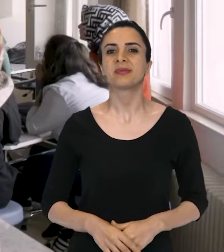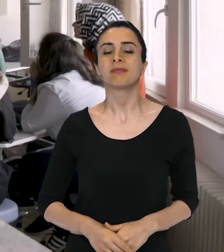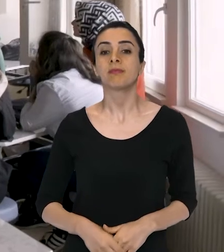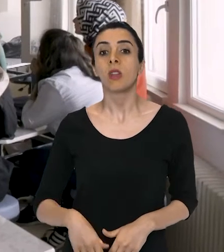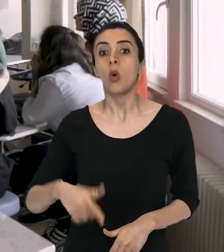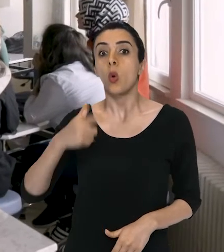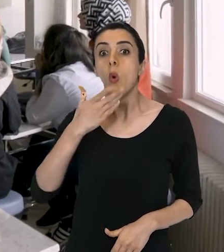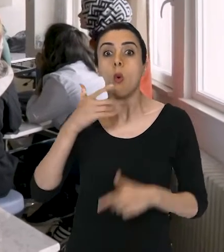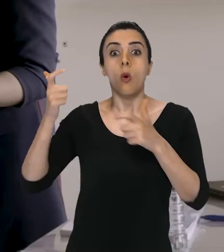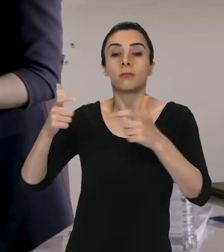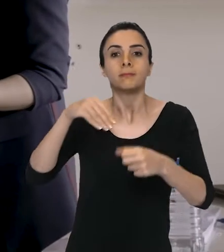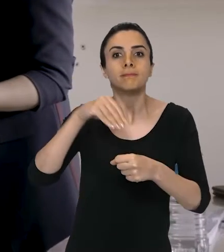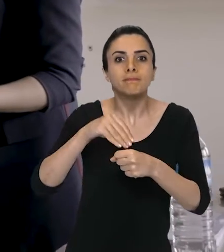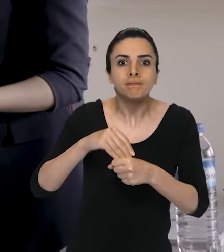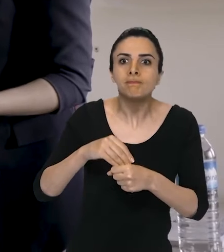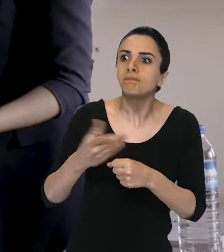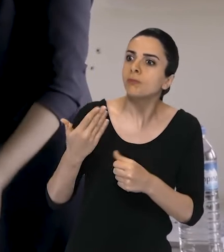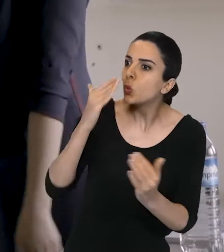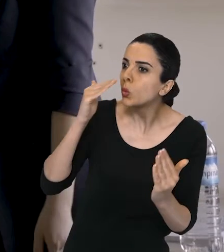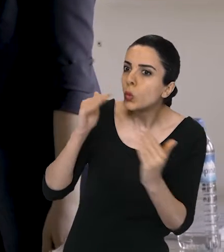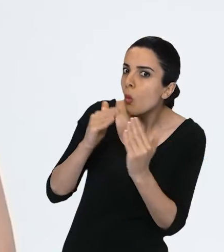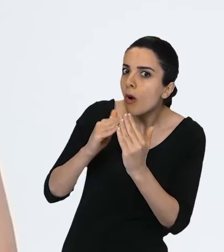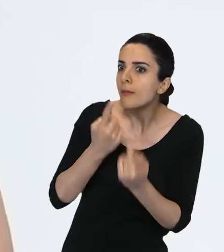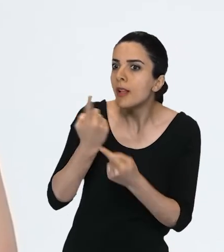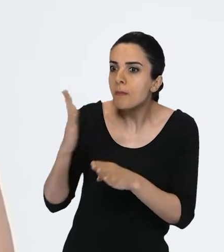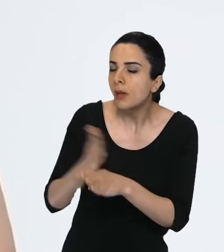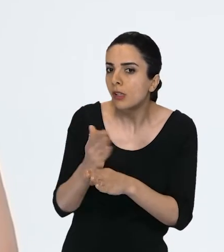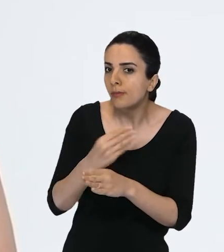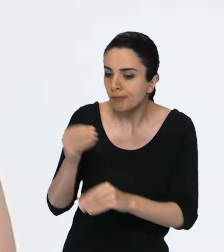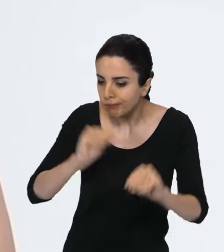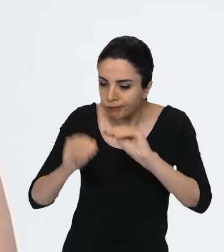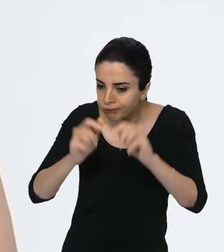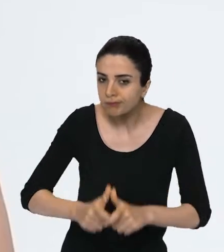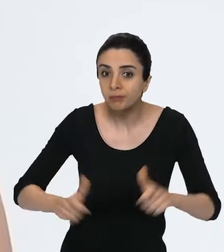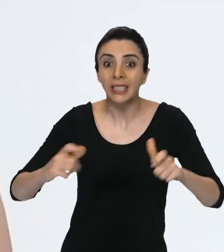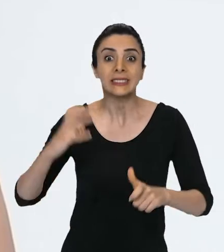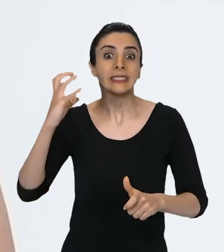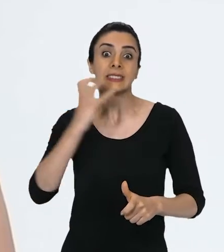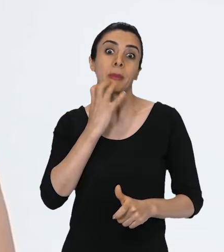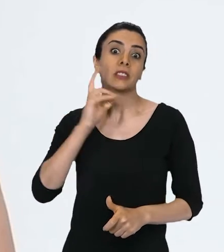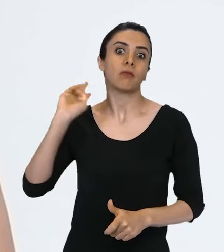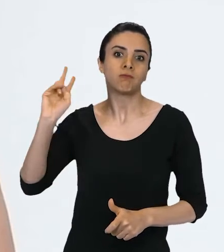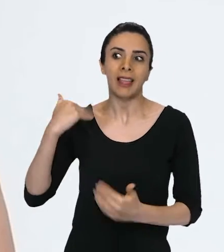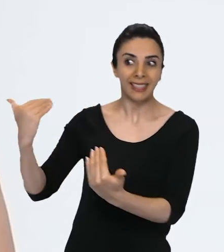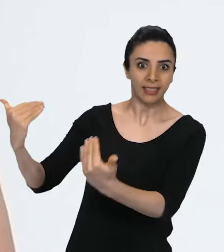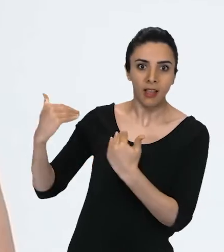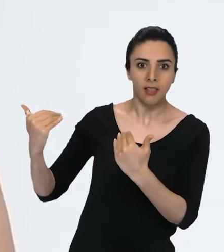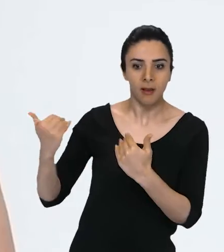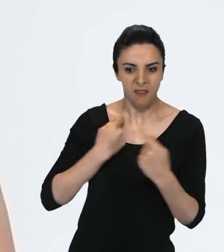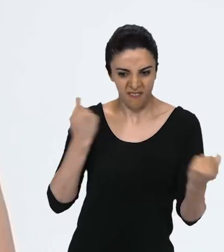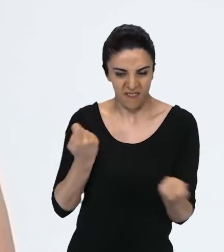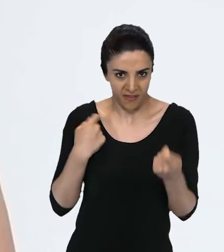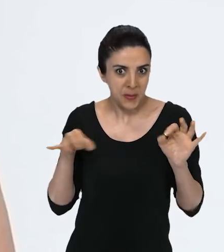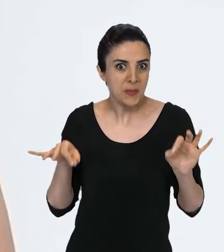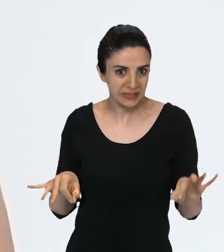Köy okullarına özel içerikler ve araçlar geliştirdik. Sabahlı Vakfı'nın ana desteğiyle gerçekleştirdiğimiz Esra Yıldırmış, Öğretmen